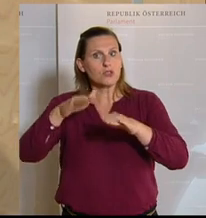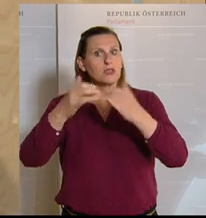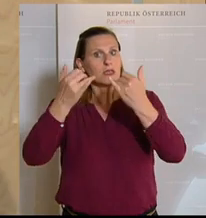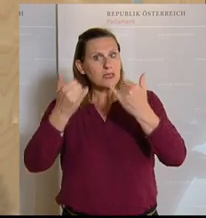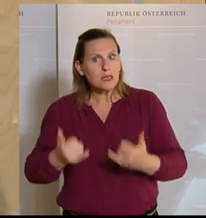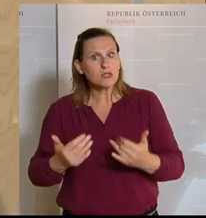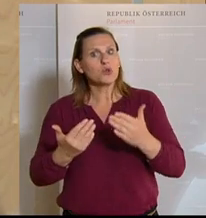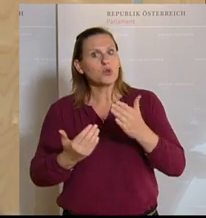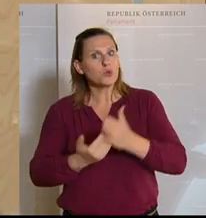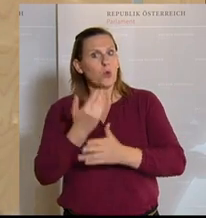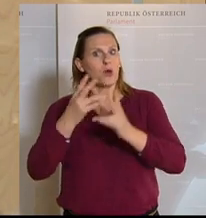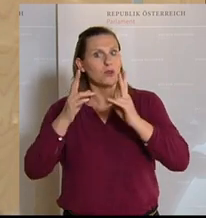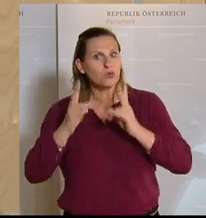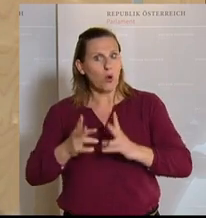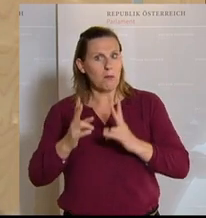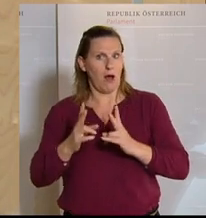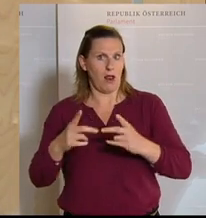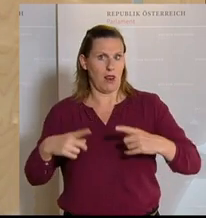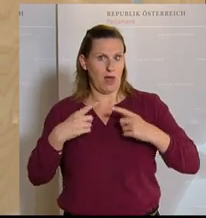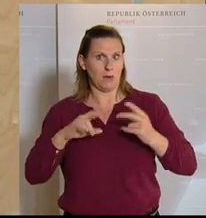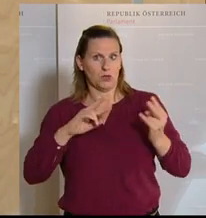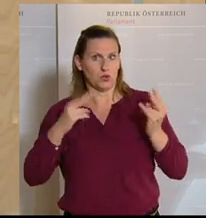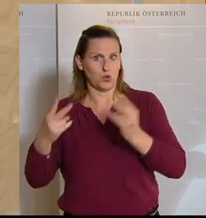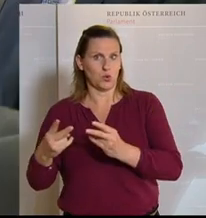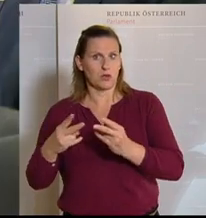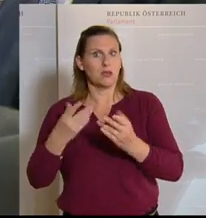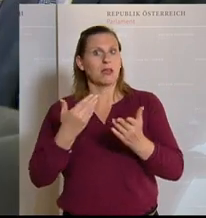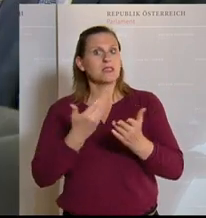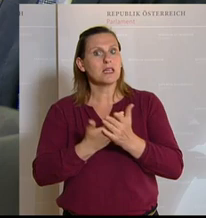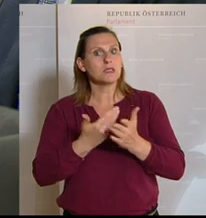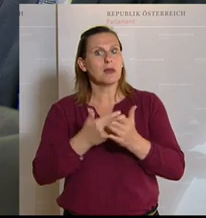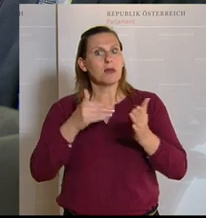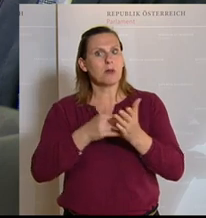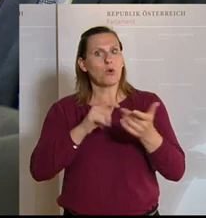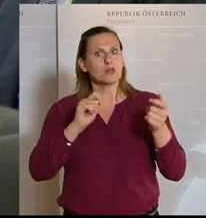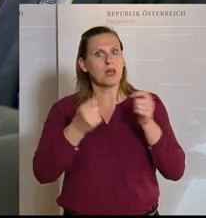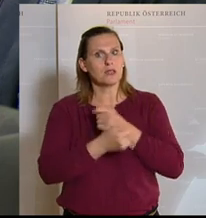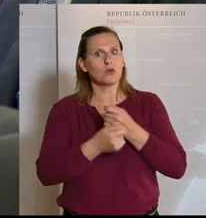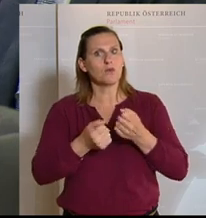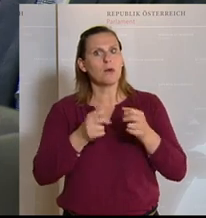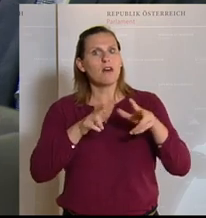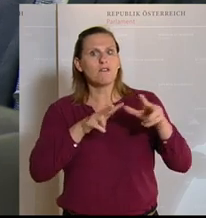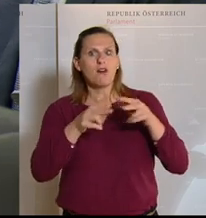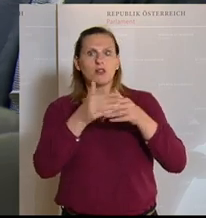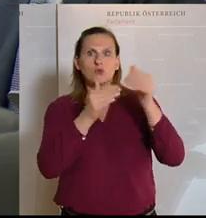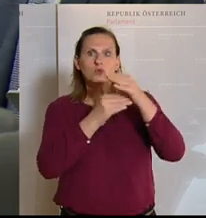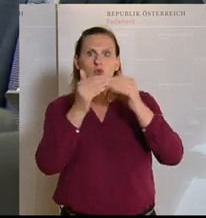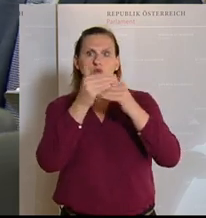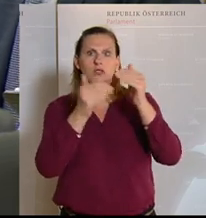einer neuen Normalität zurückkommen können. Und warum brauchen wir diese Änderungen? Weil wir das Verwaltungssystem